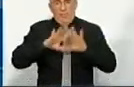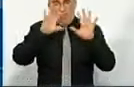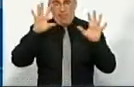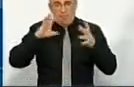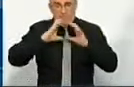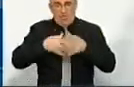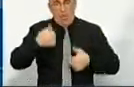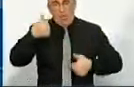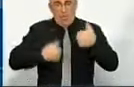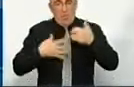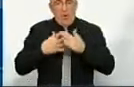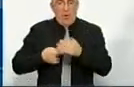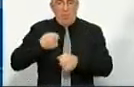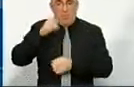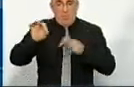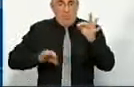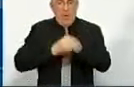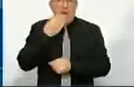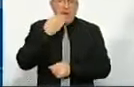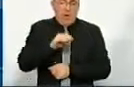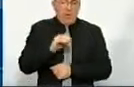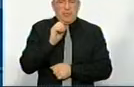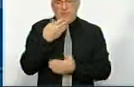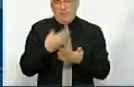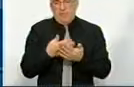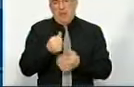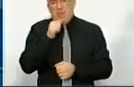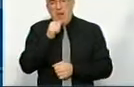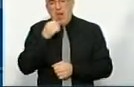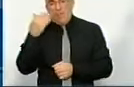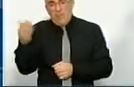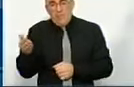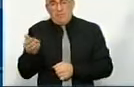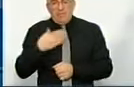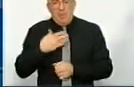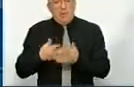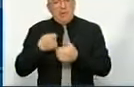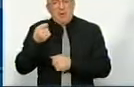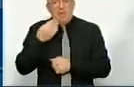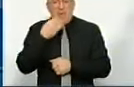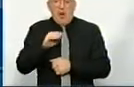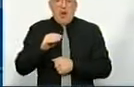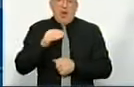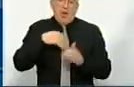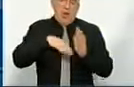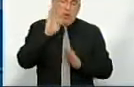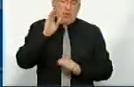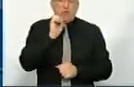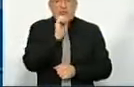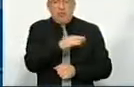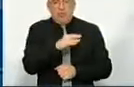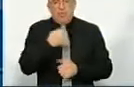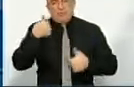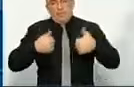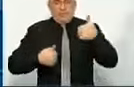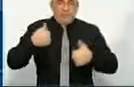конкуренції, от моя проєктна заявка набагато ліпше, там умовно там Малависка говорить про те, що моя заявка набагато ліпше, ніж, наприклад, я